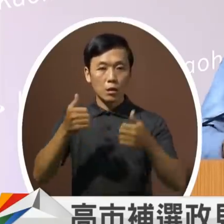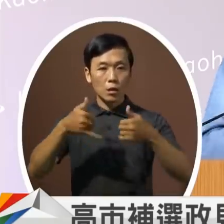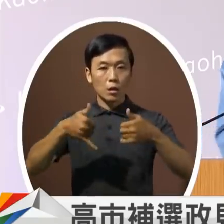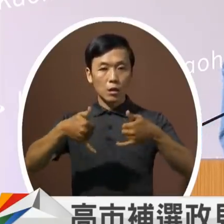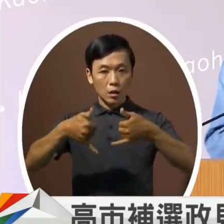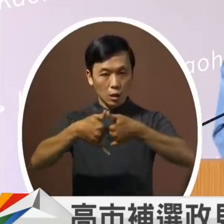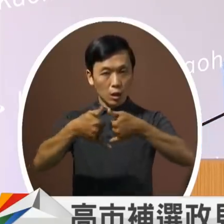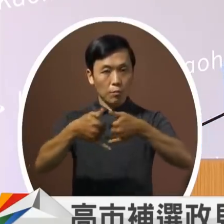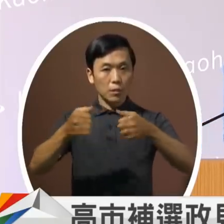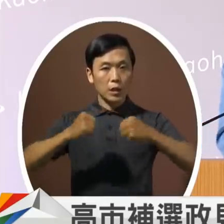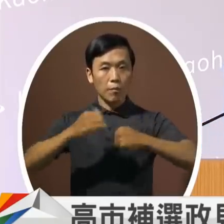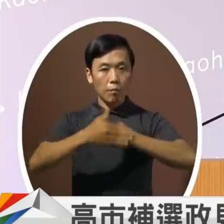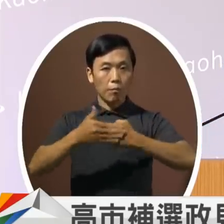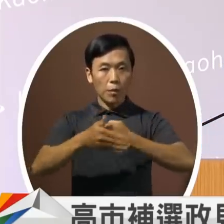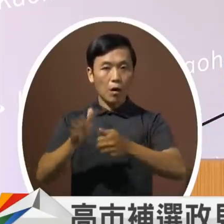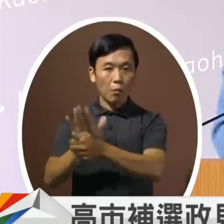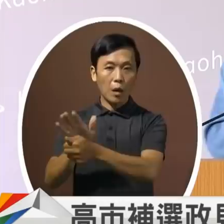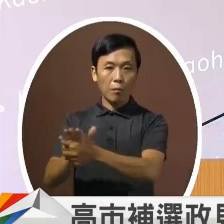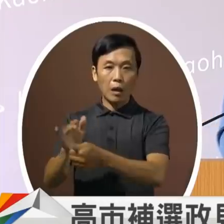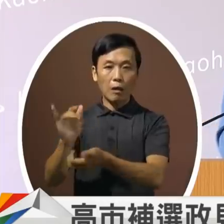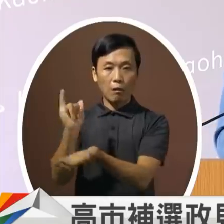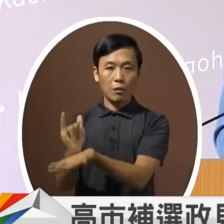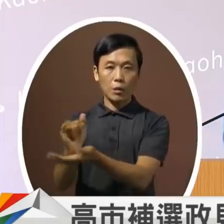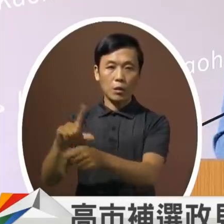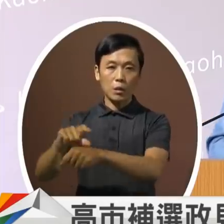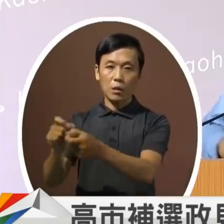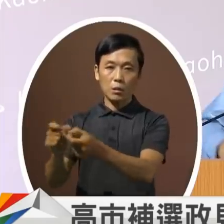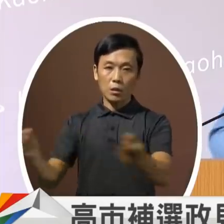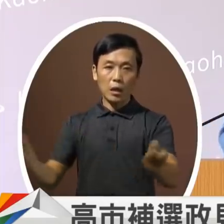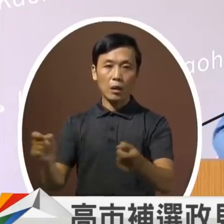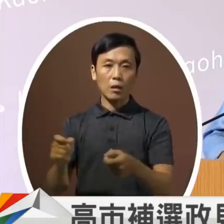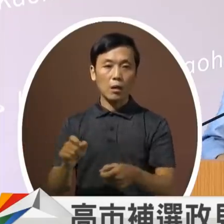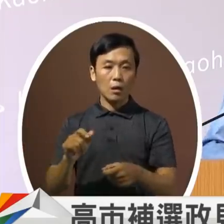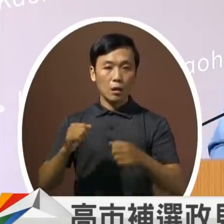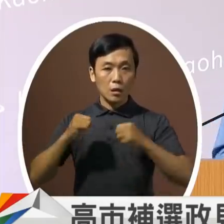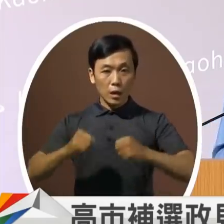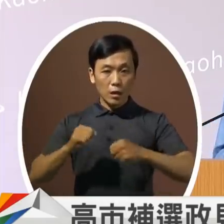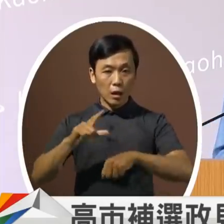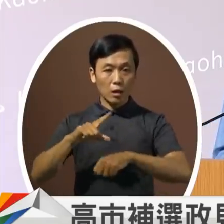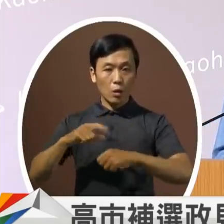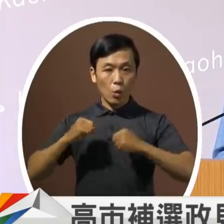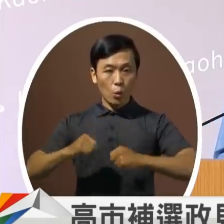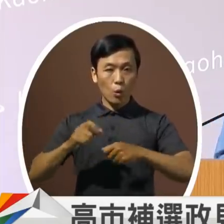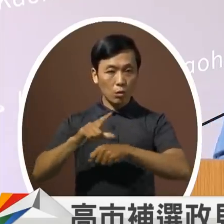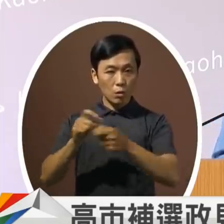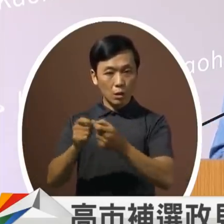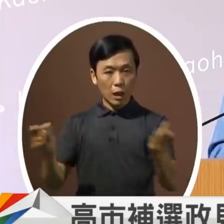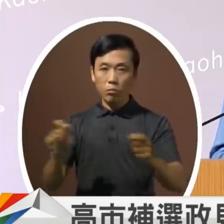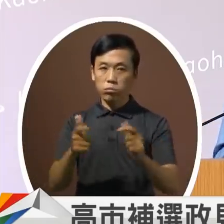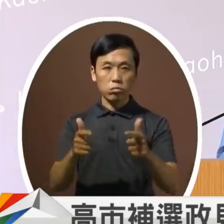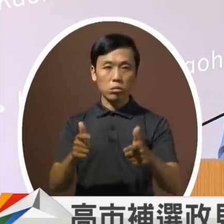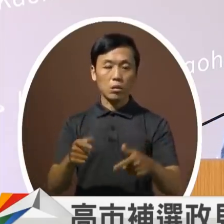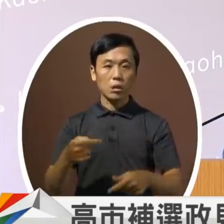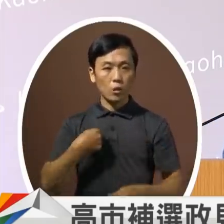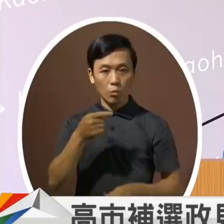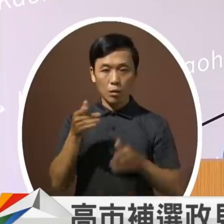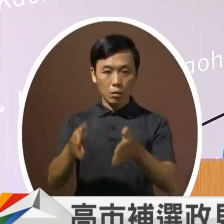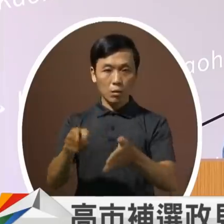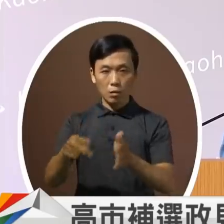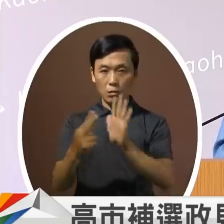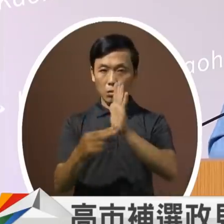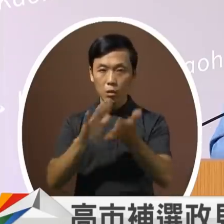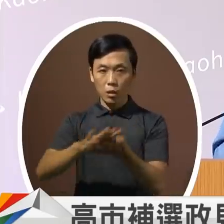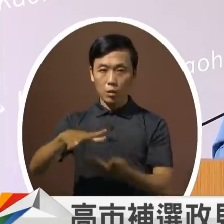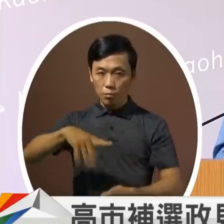撑让他活着躺在医院躺着不是健康活长瘦这个才是我们第一个要解决的问题